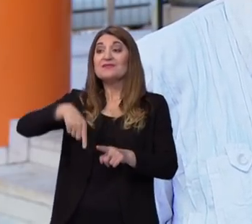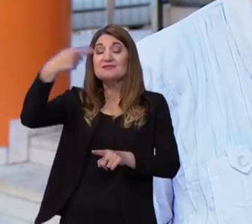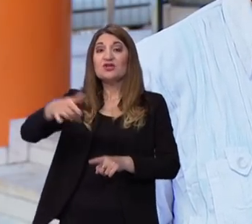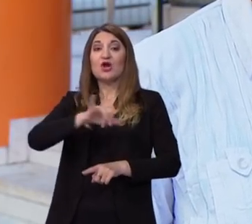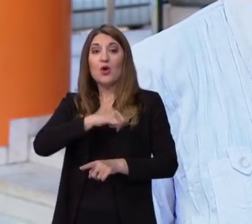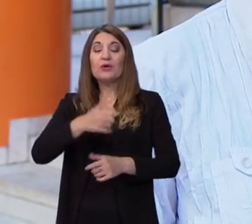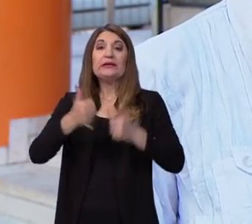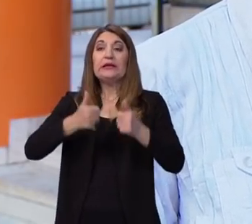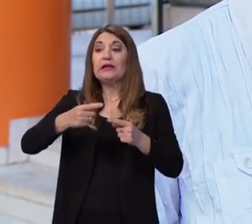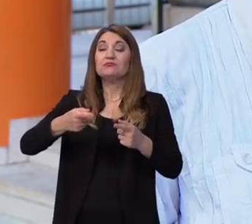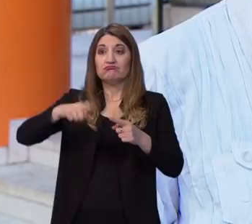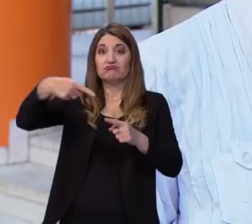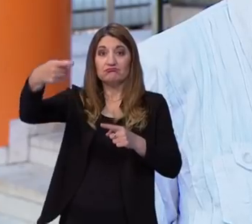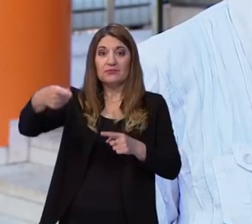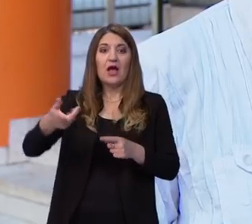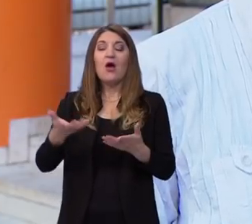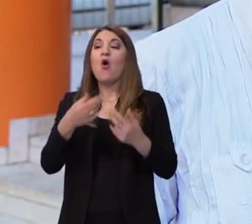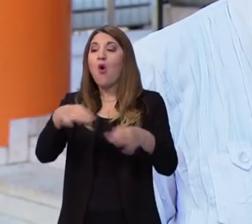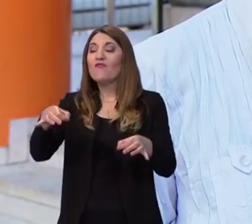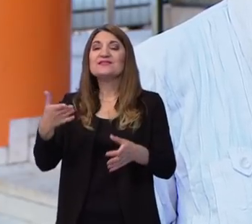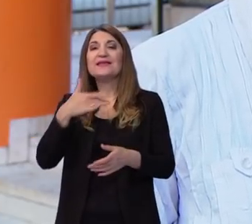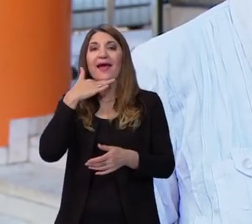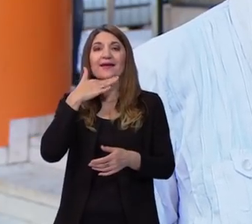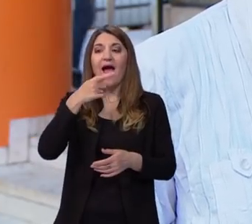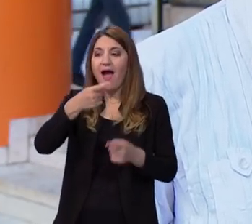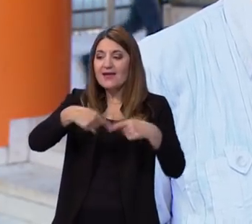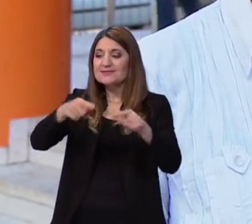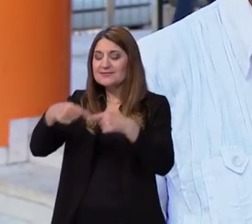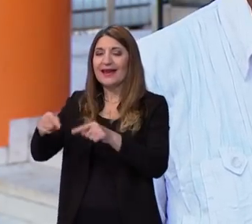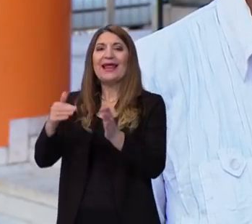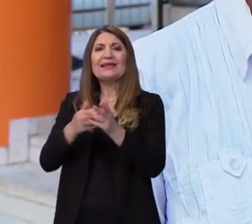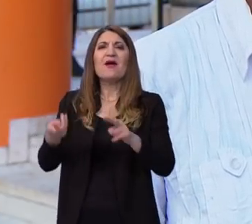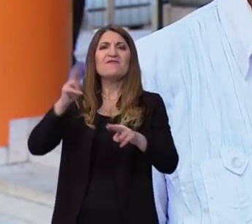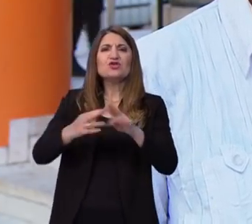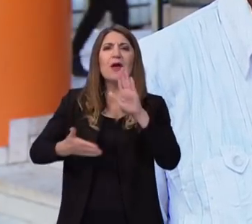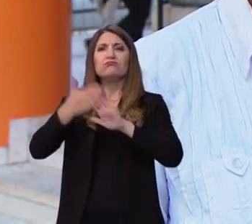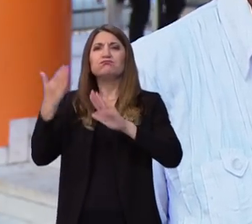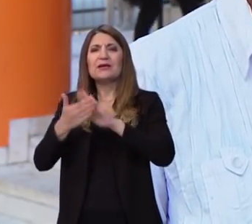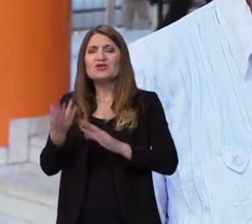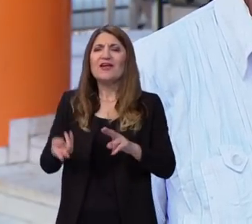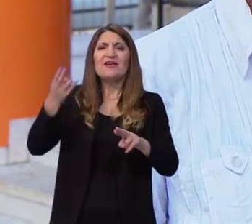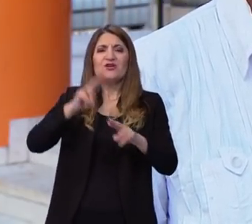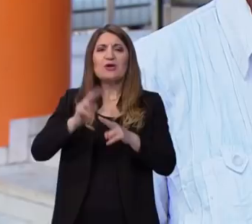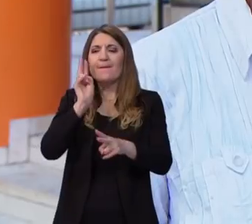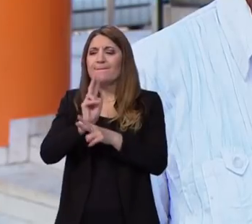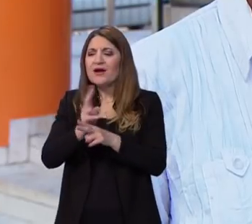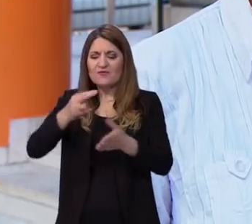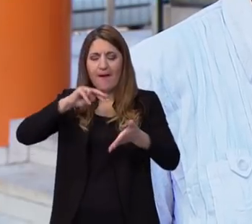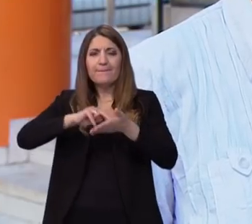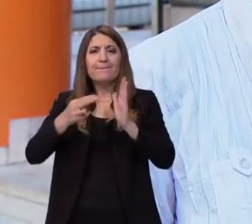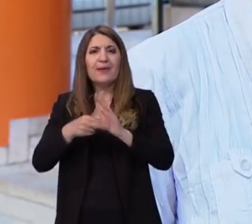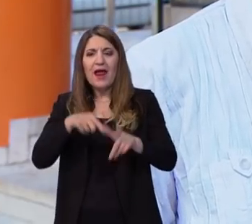godinama ili u sljedećoj godini, kako za koji razred, da se nekim ubrzanim tempom ili pažljivijim planiranjem